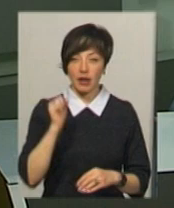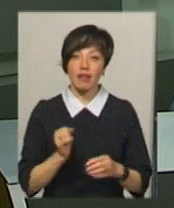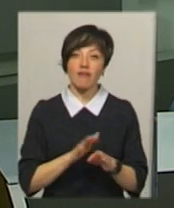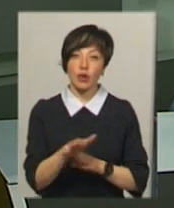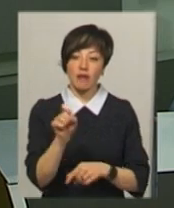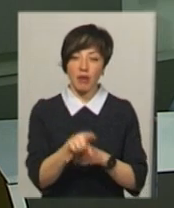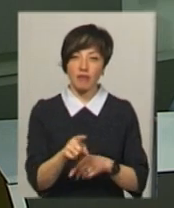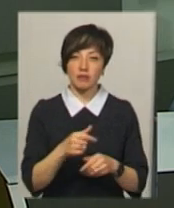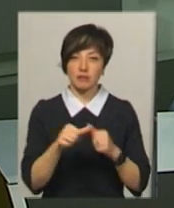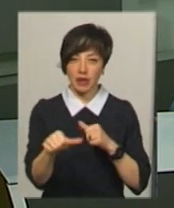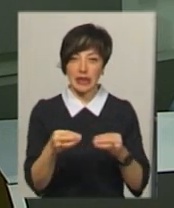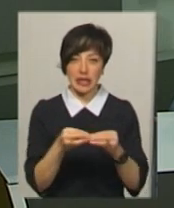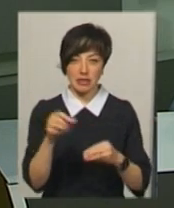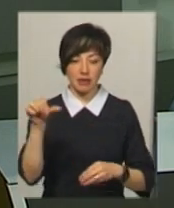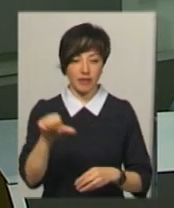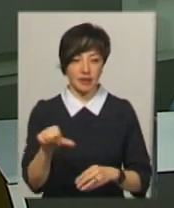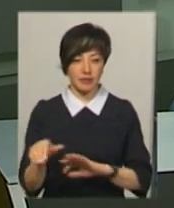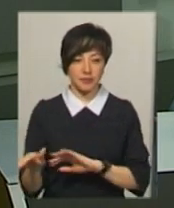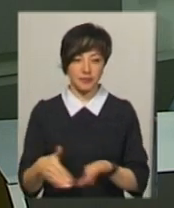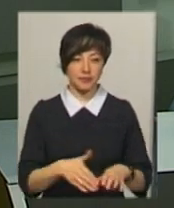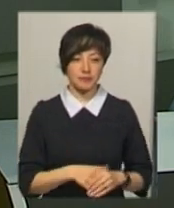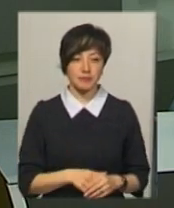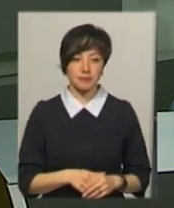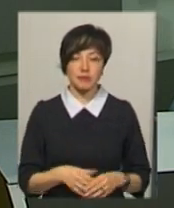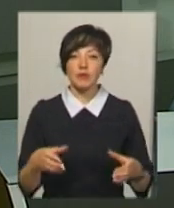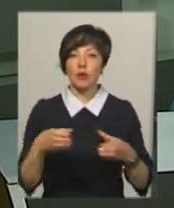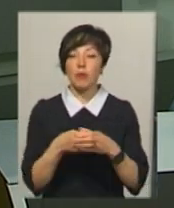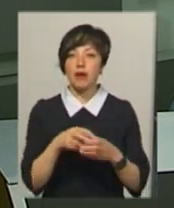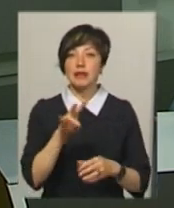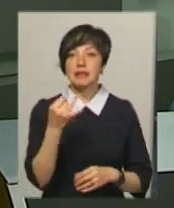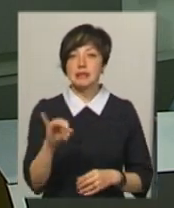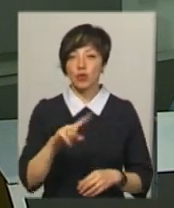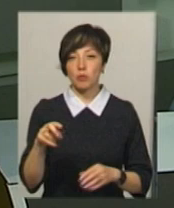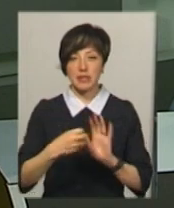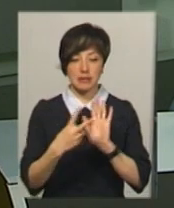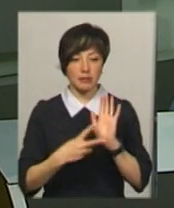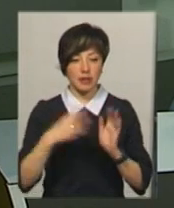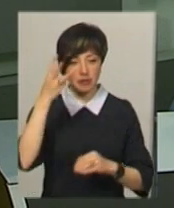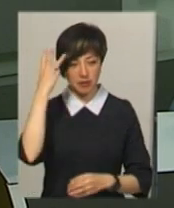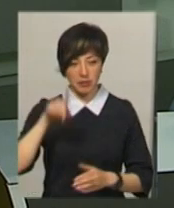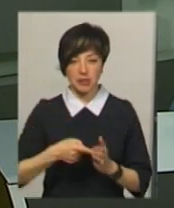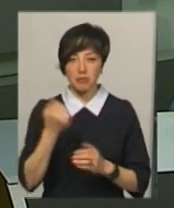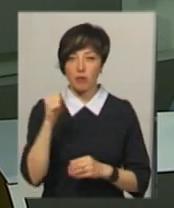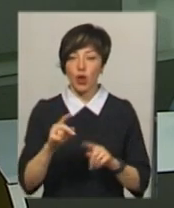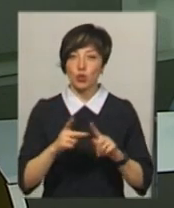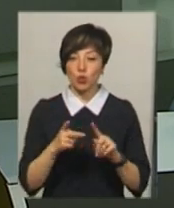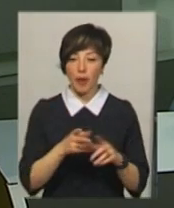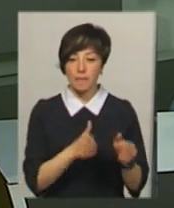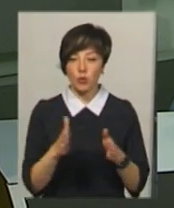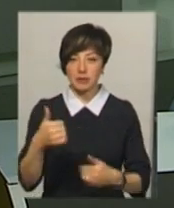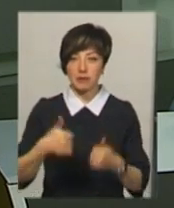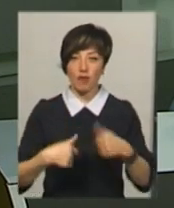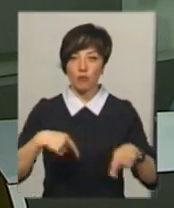виконання вправи було відведено 10 хвилин. Команда ліцею номер 17 Хмельницького перемогла в друге поспіль на